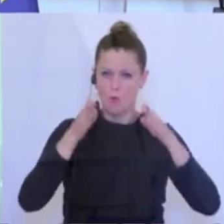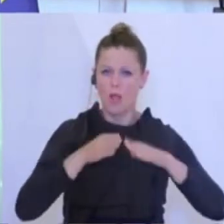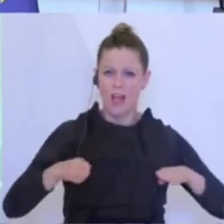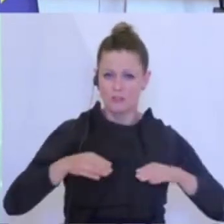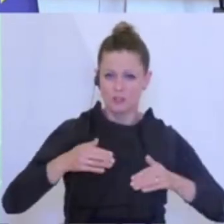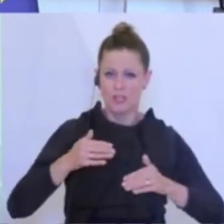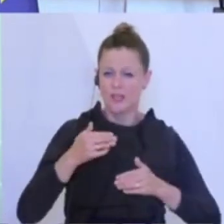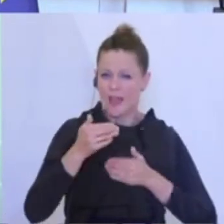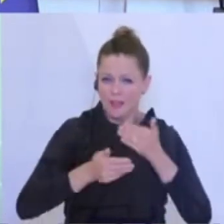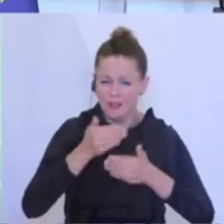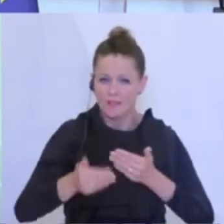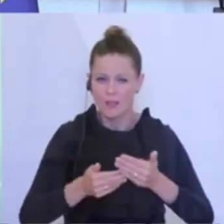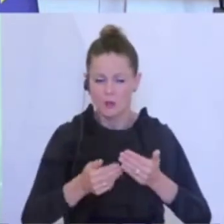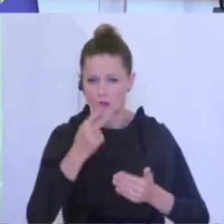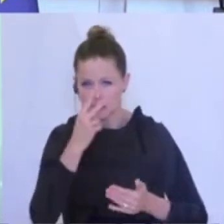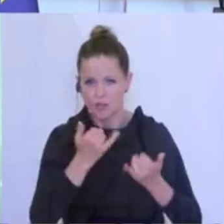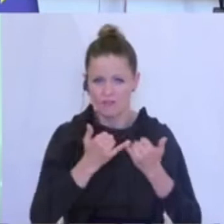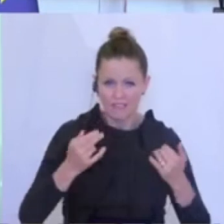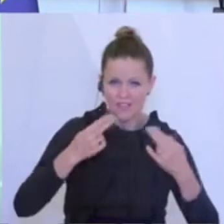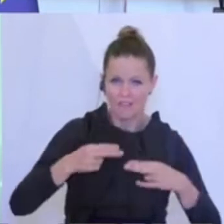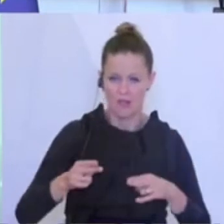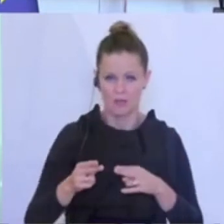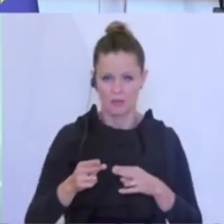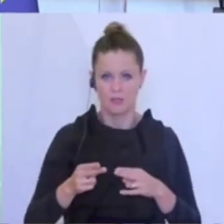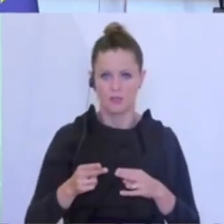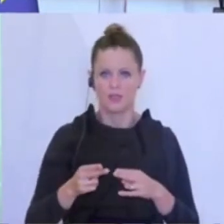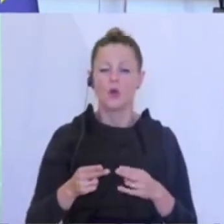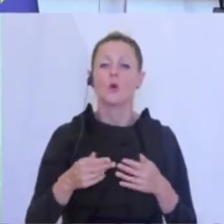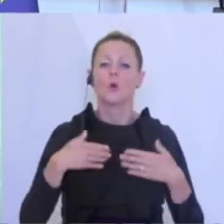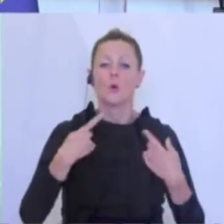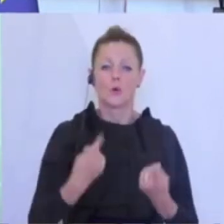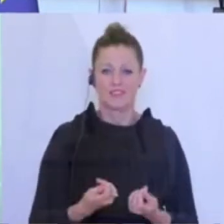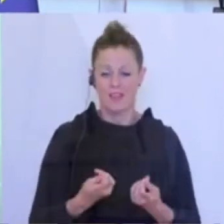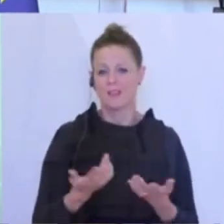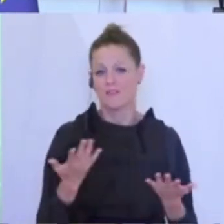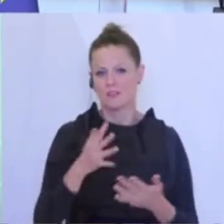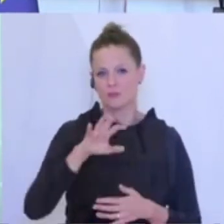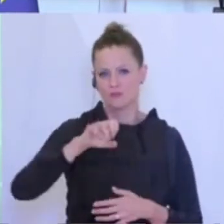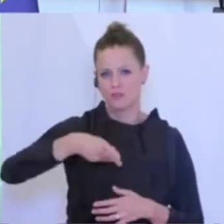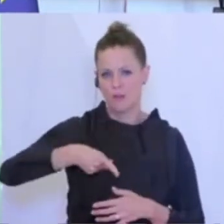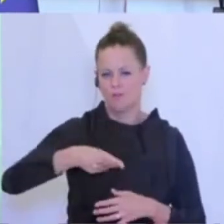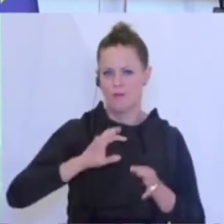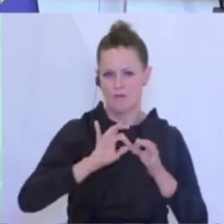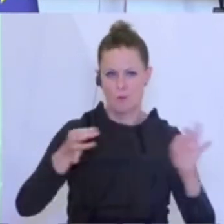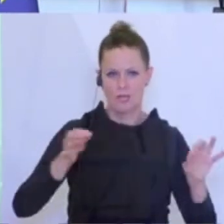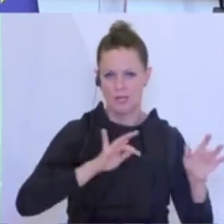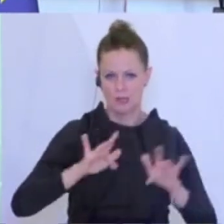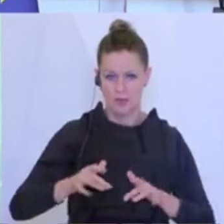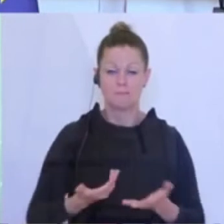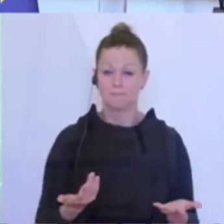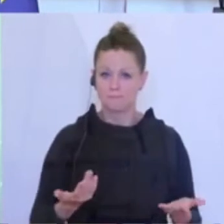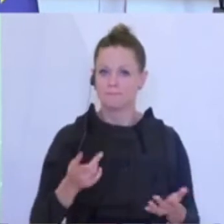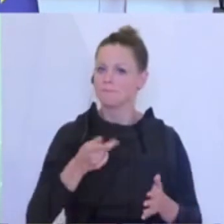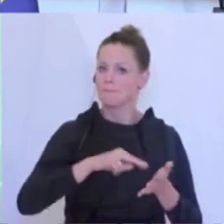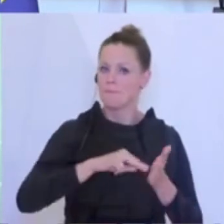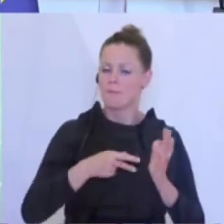und letztlich dann diesen SCHEP formuliert. Der SCHEP ist dann, ist also